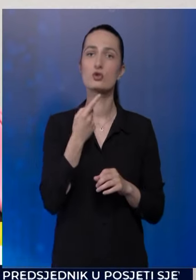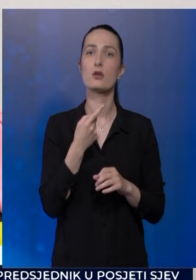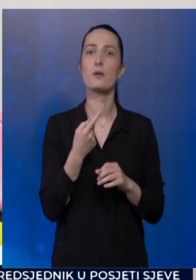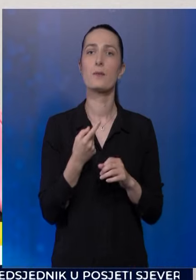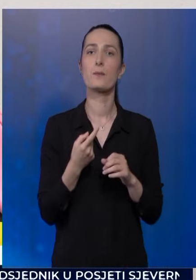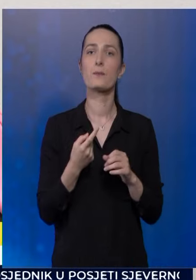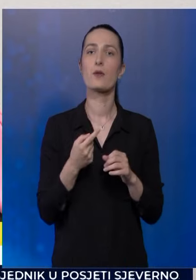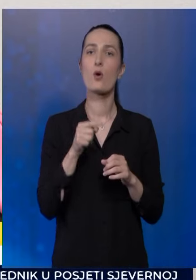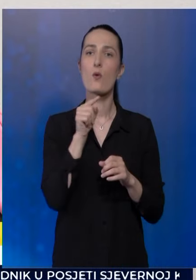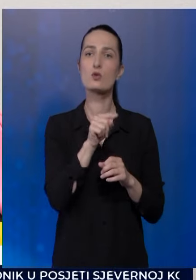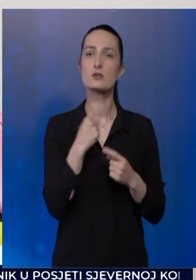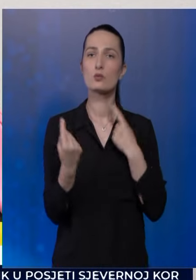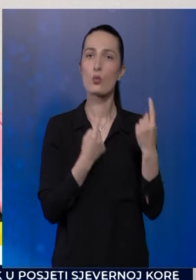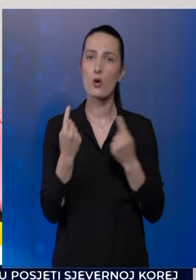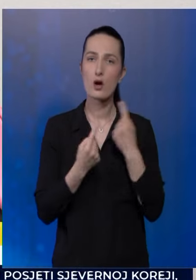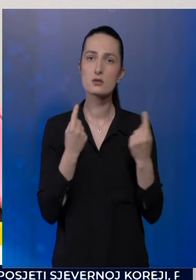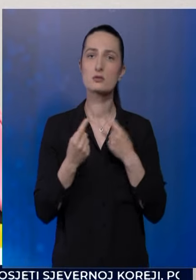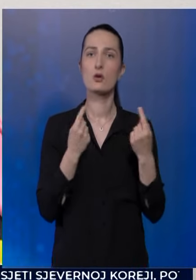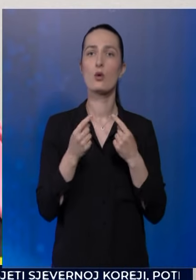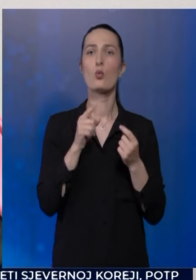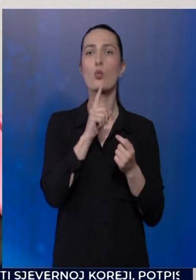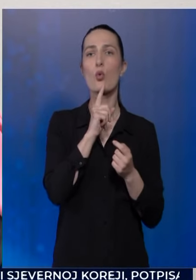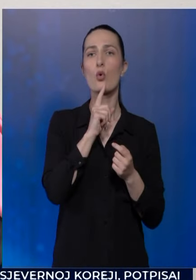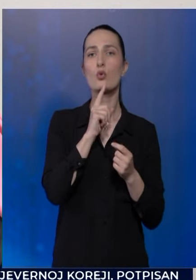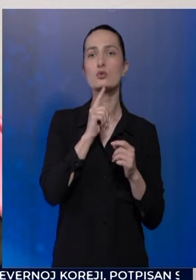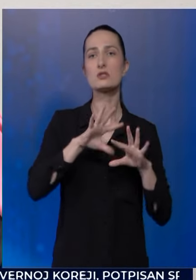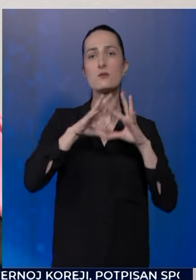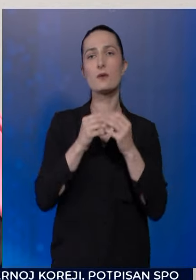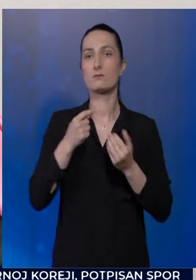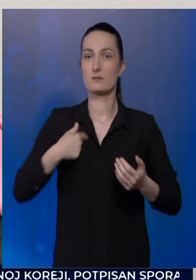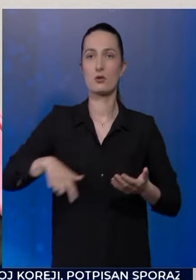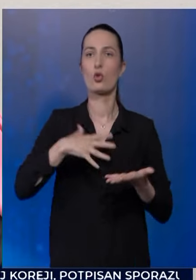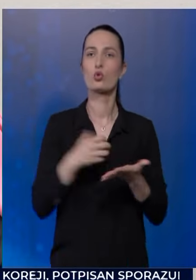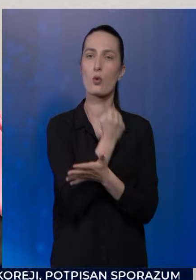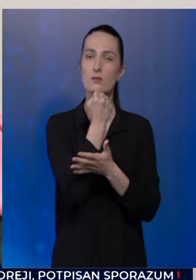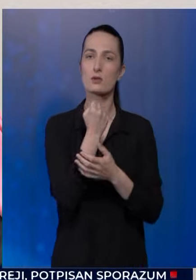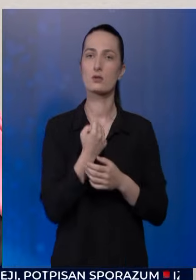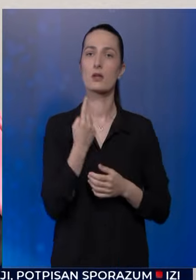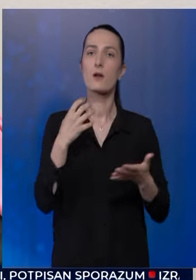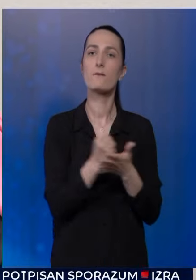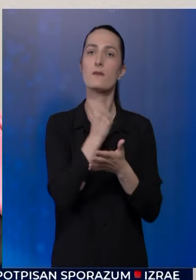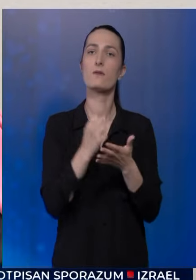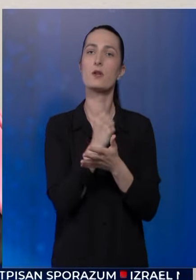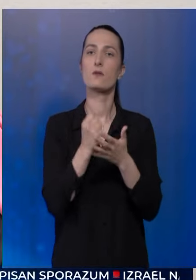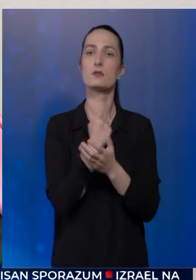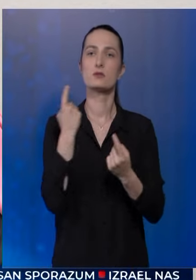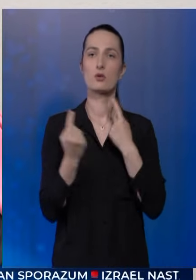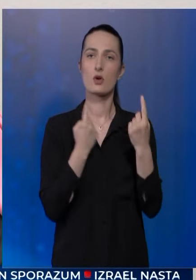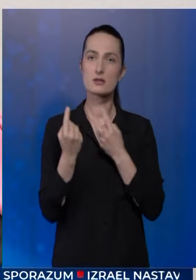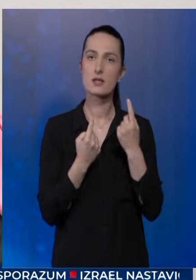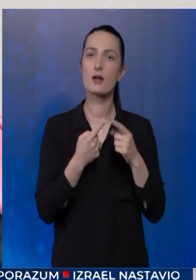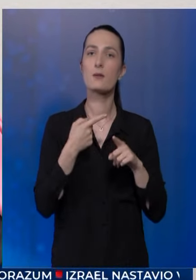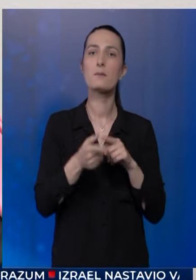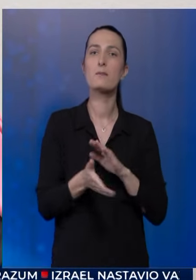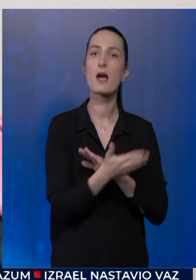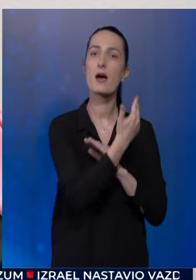Mislim da možemo sa sigurnošću reći da je ovo situacija u kojoj su svi na dobitku jedna trojna